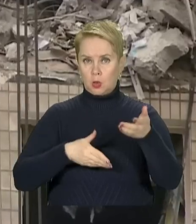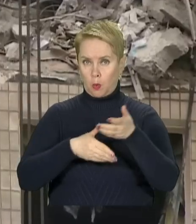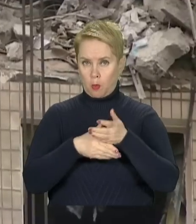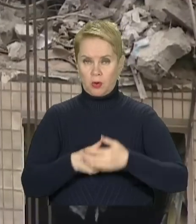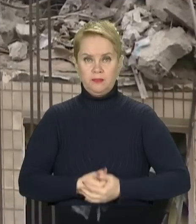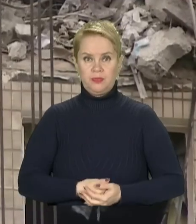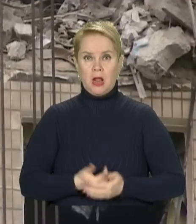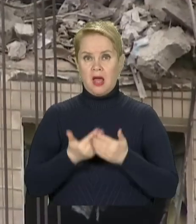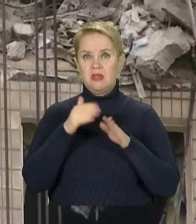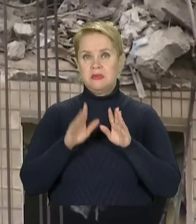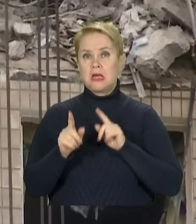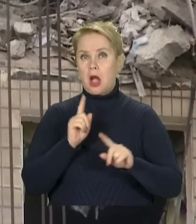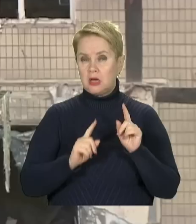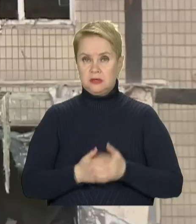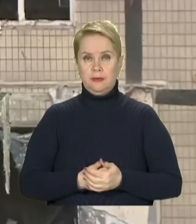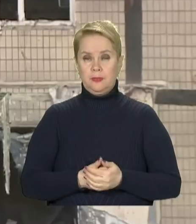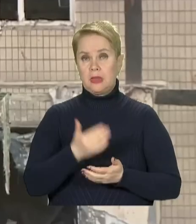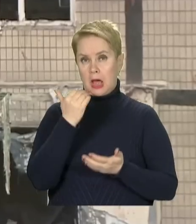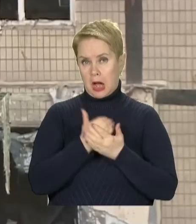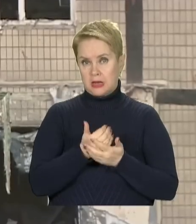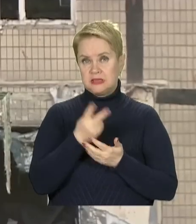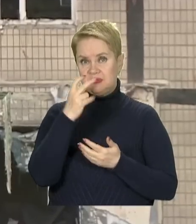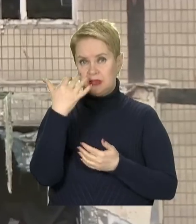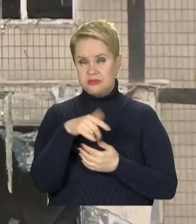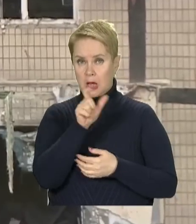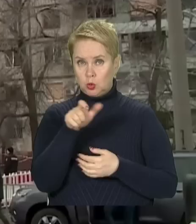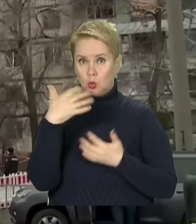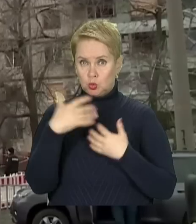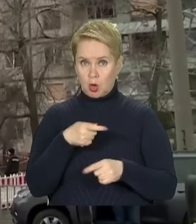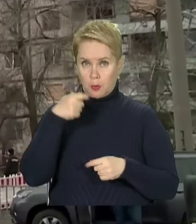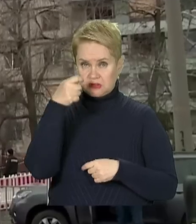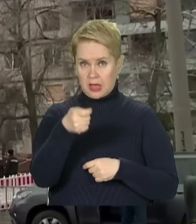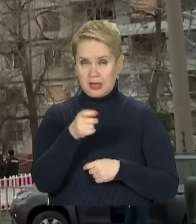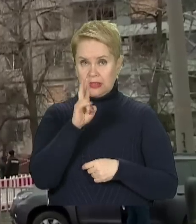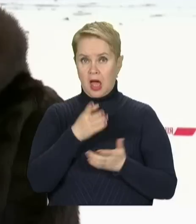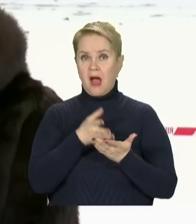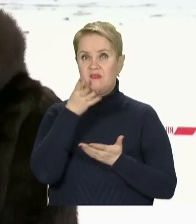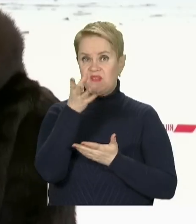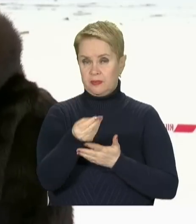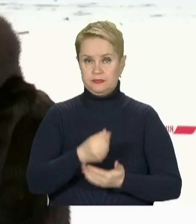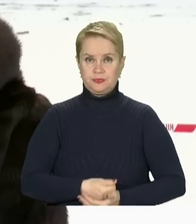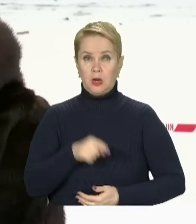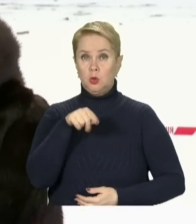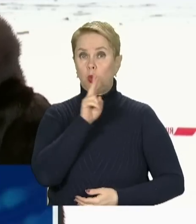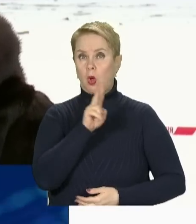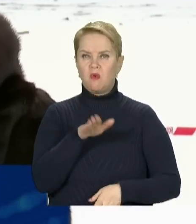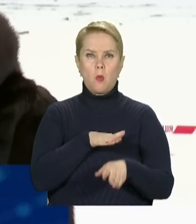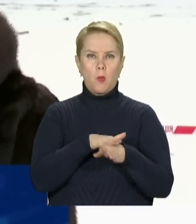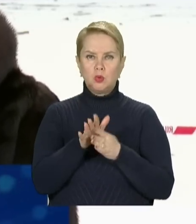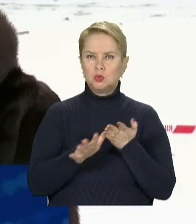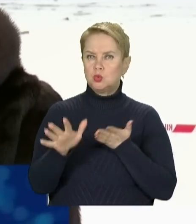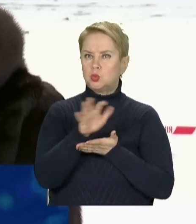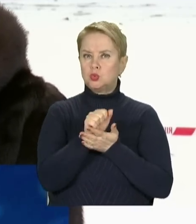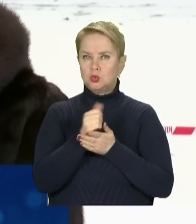допомоги від міськради. Наразі понад 250 людей вже подали заявки на виплати. Ті, у яких повністю